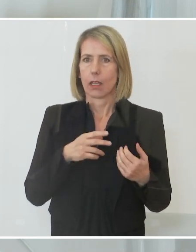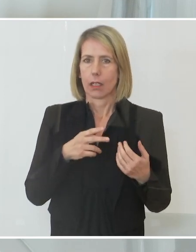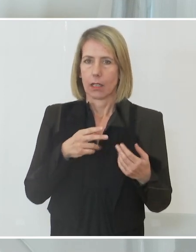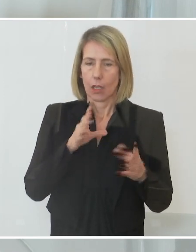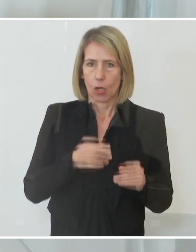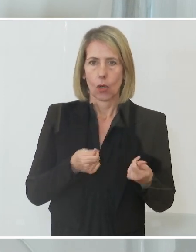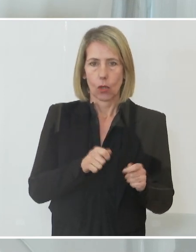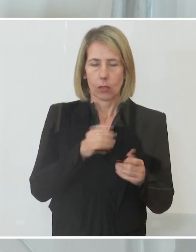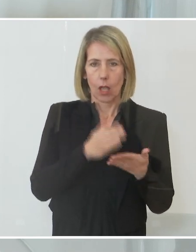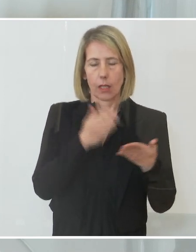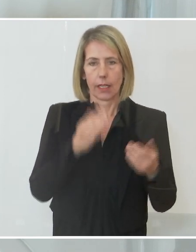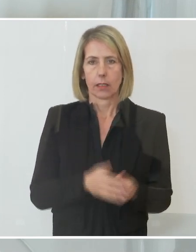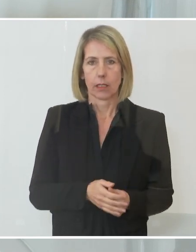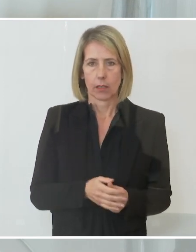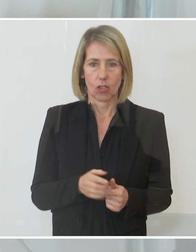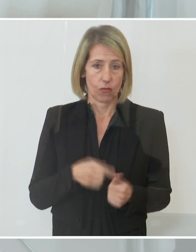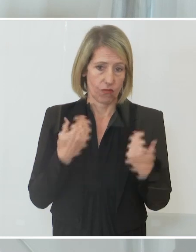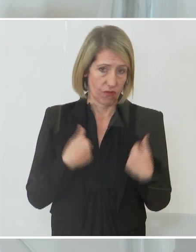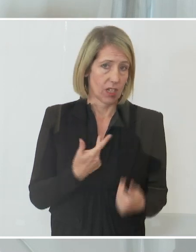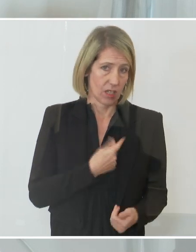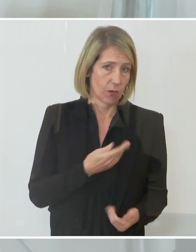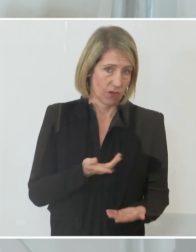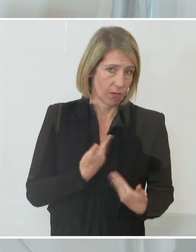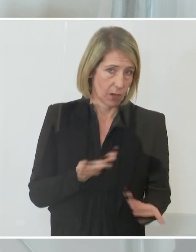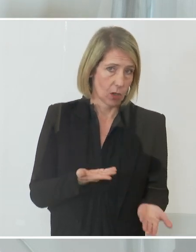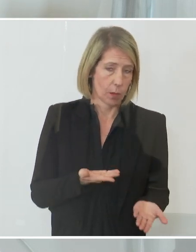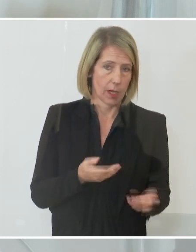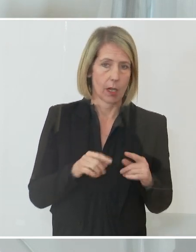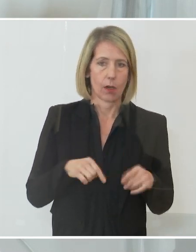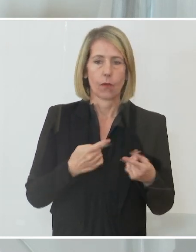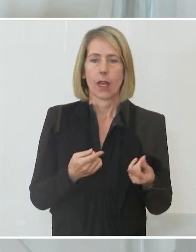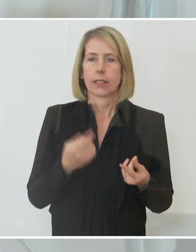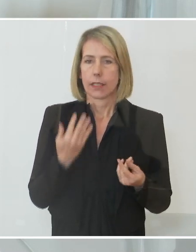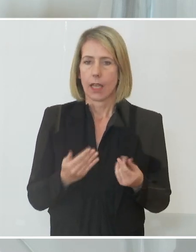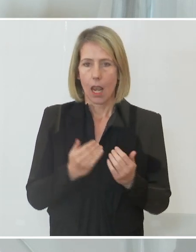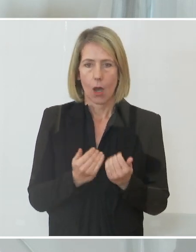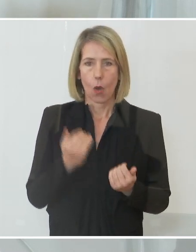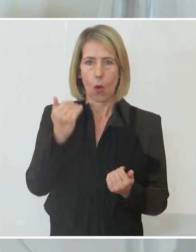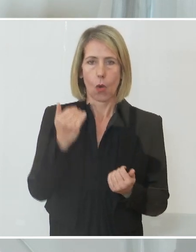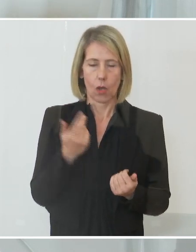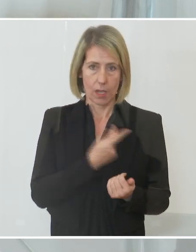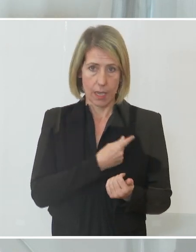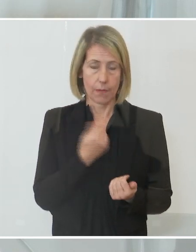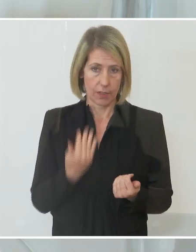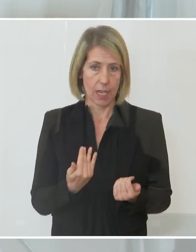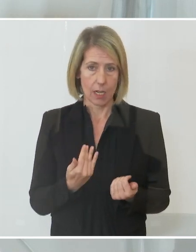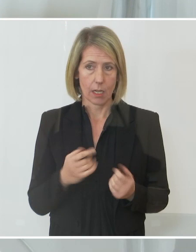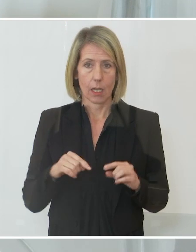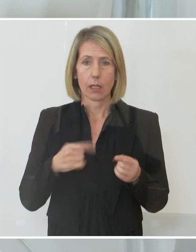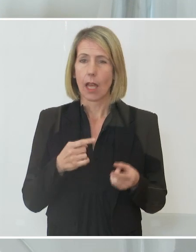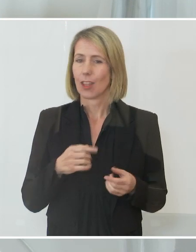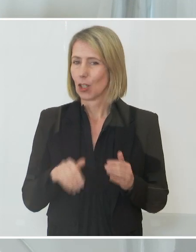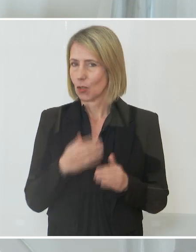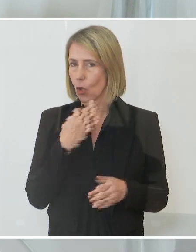dieser Lockdown endet, nämlich dann, wenn sie sich impfen lassen. Und wenn wir eine hohe Durchimpfungsrate erreichen, dann stellt sich die Frage plötzlich neu